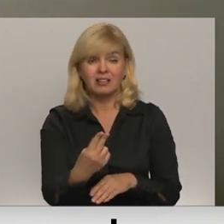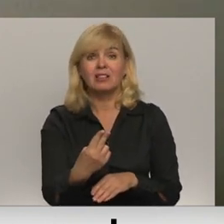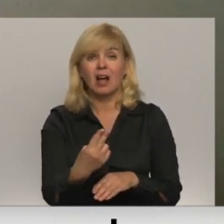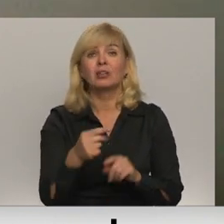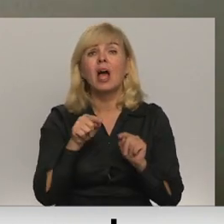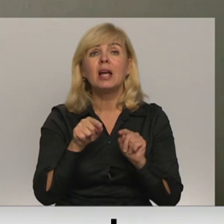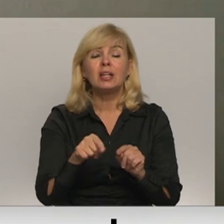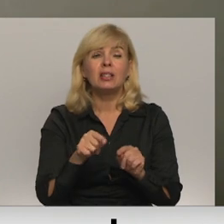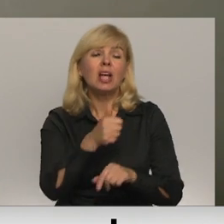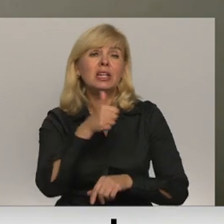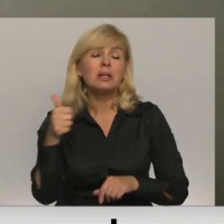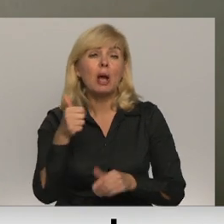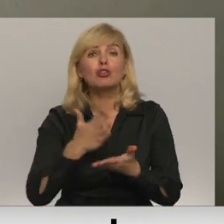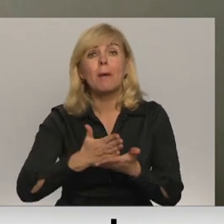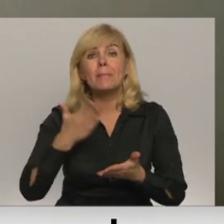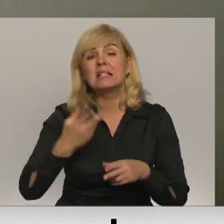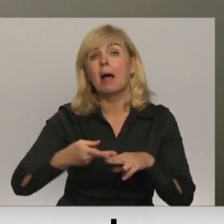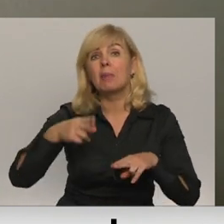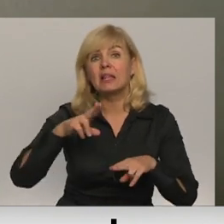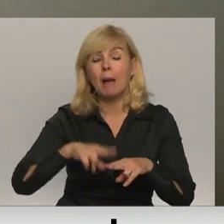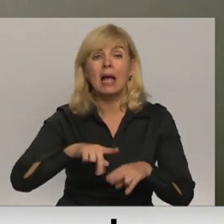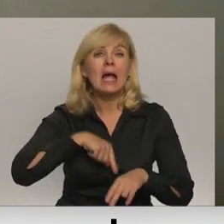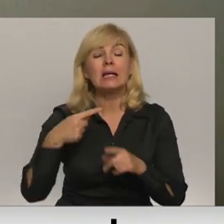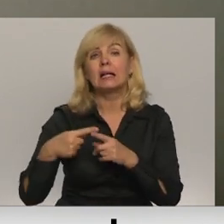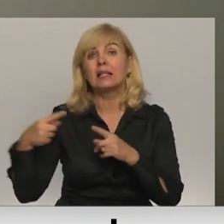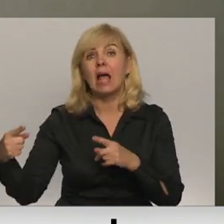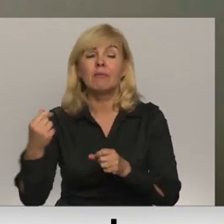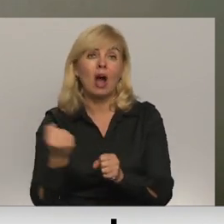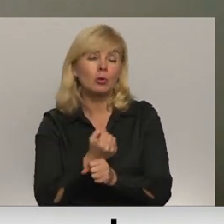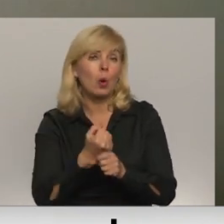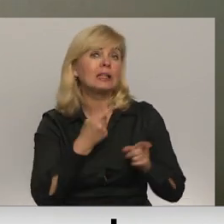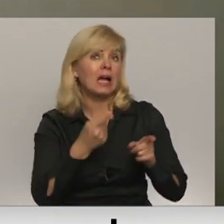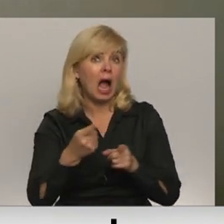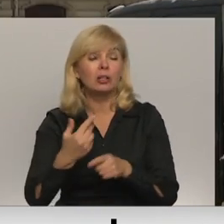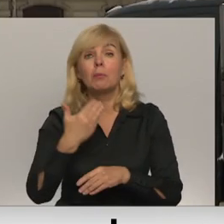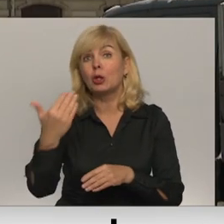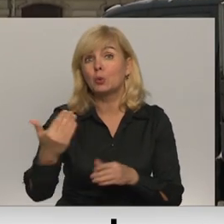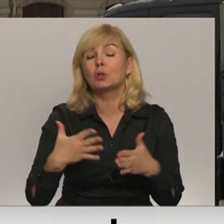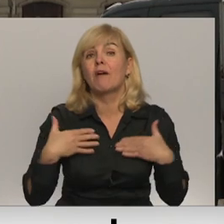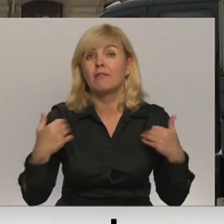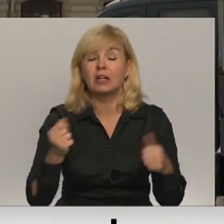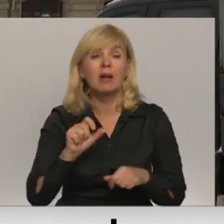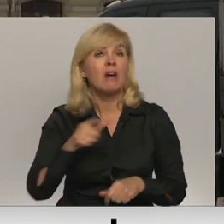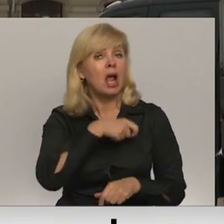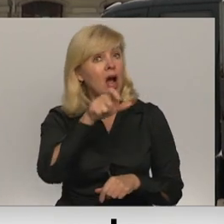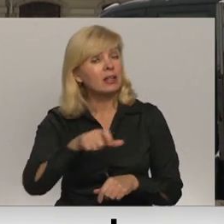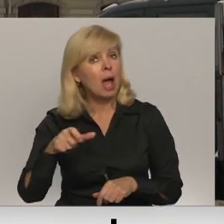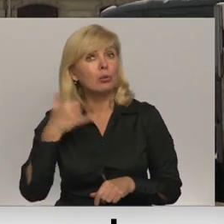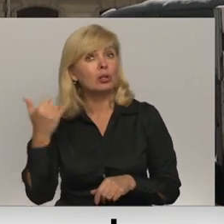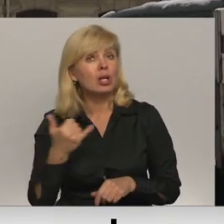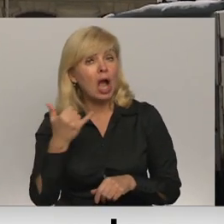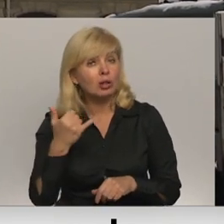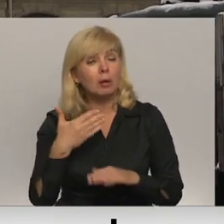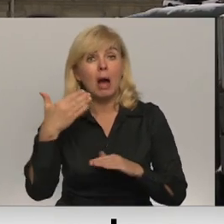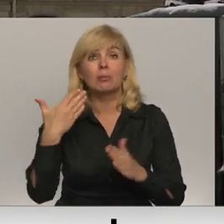Viņi ir īpaši bīstam tāpēc, ka ilgtermiņā var nodarīt kaitējumu jūsu veselībai. Vairāki deputāti interesējās, kāda būs